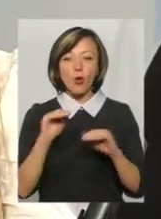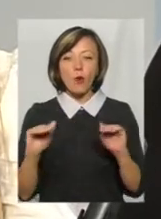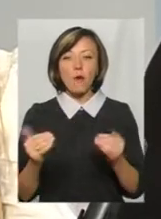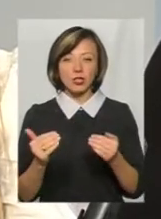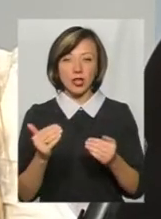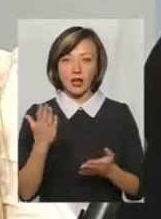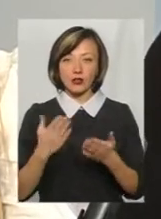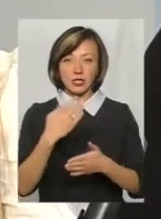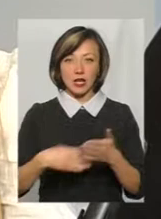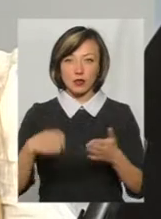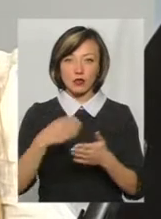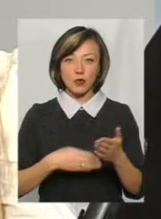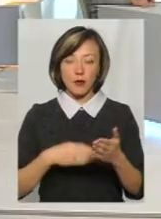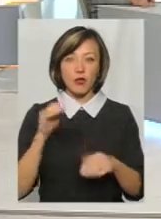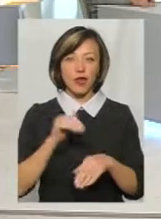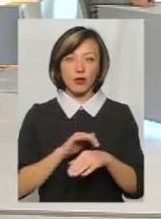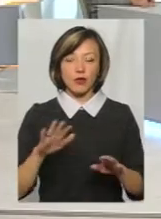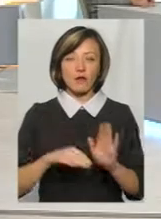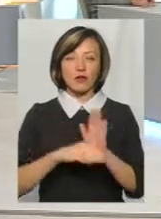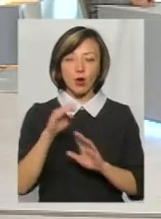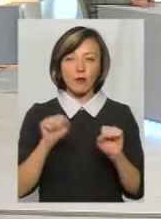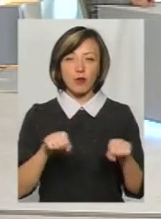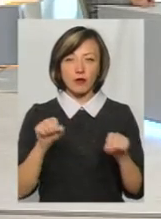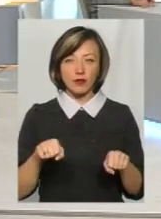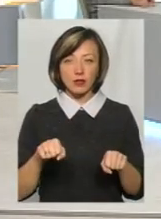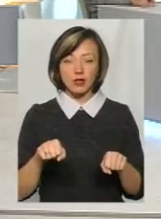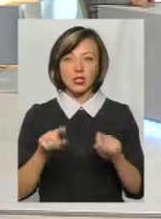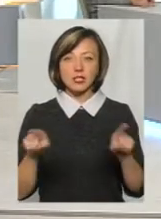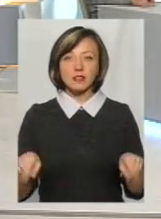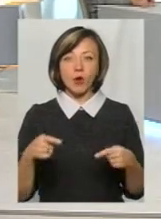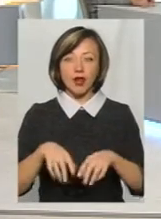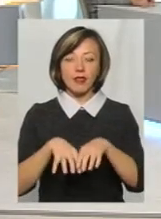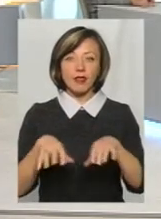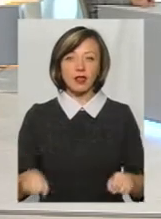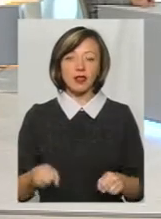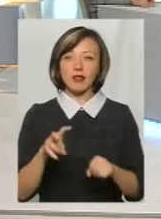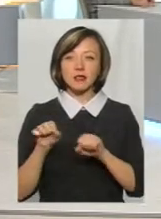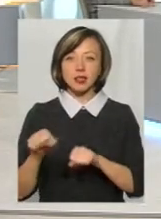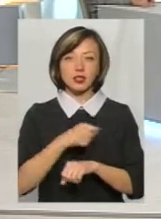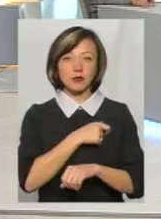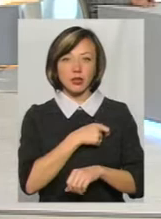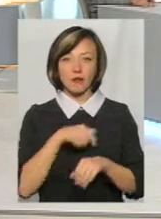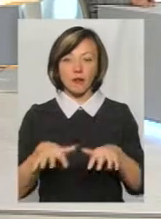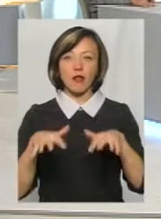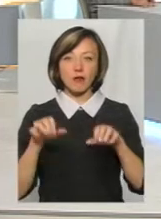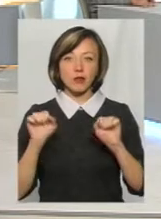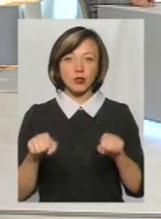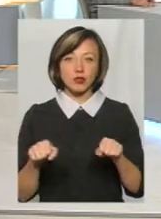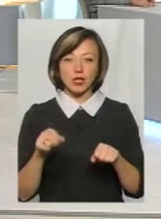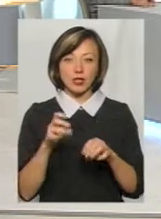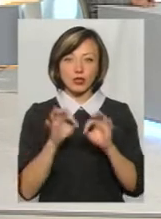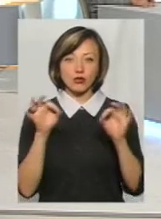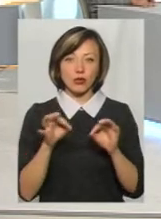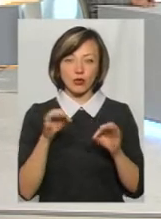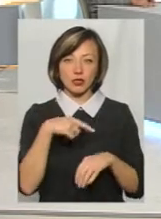Тому що якщо ми скасуємо недоторканності, висока ймовірність створення диктатури. Абсолютно незахищені депутати в парламенті, які не можуть ні слова сказати,